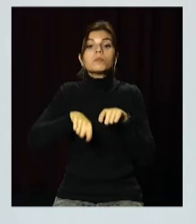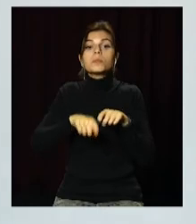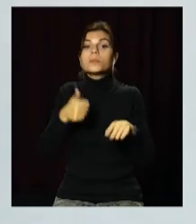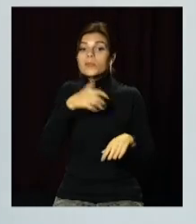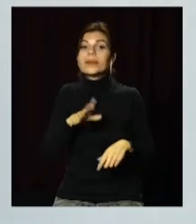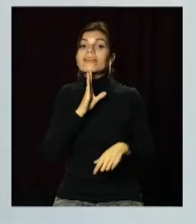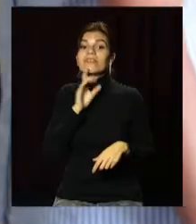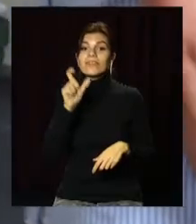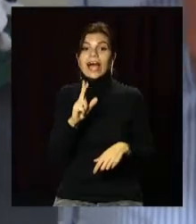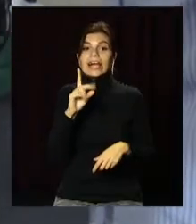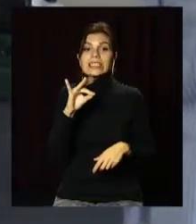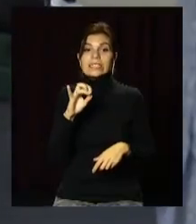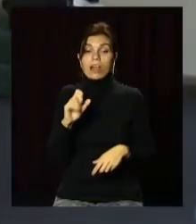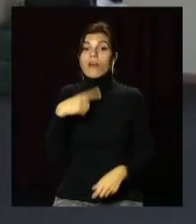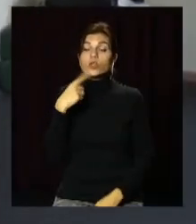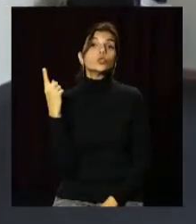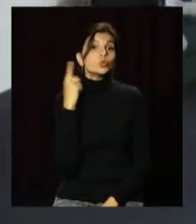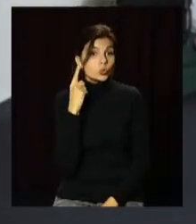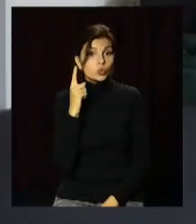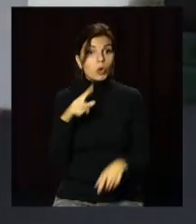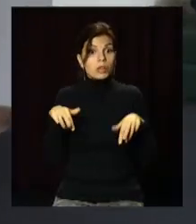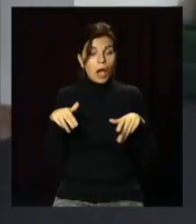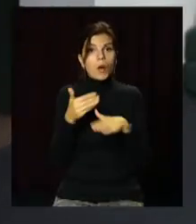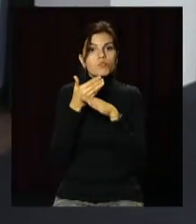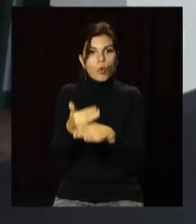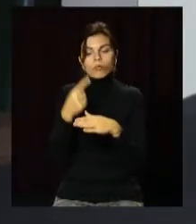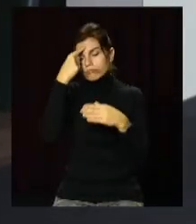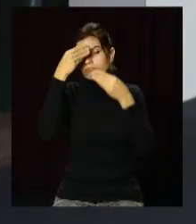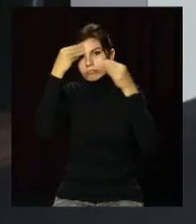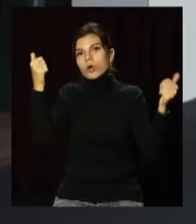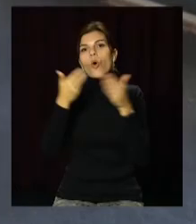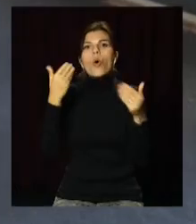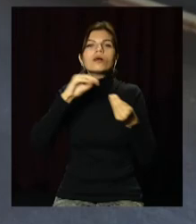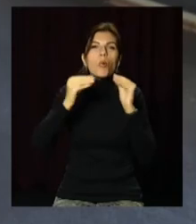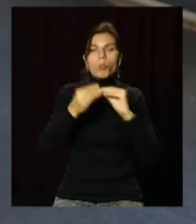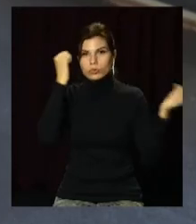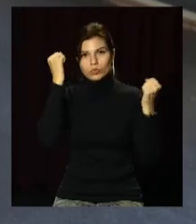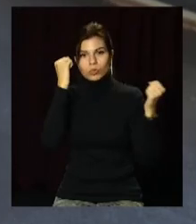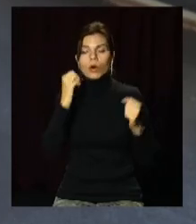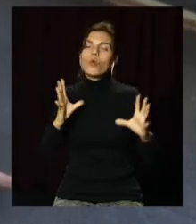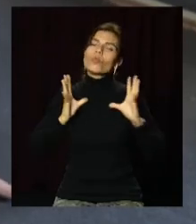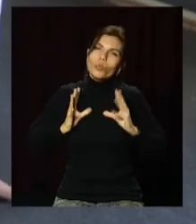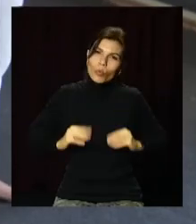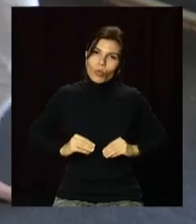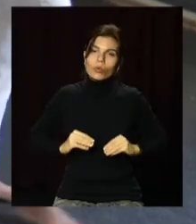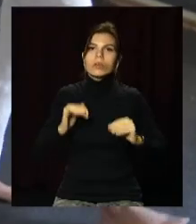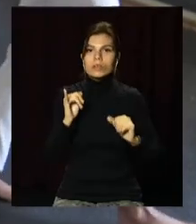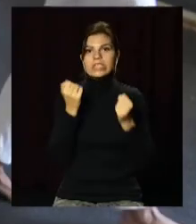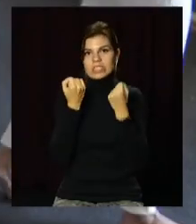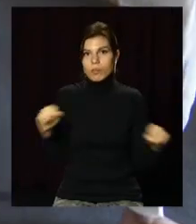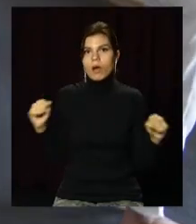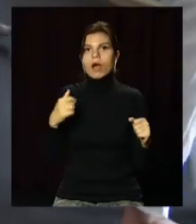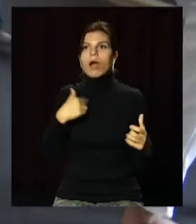собі і Кристина. Каже, чула, що танці допомагають відволіктися від буденних проблем, заспокоїтися і позбутися